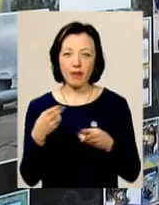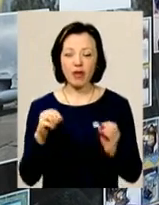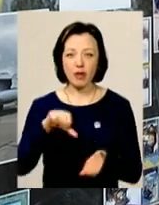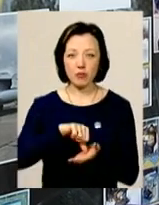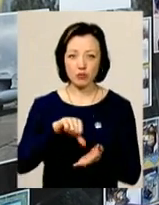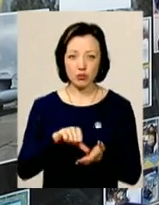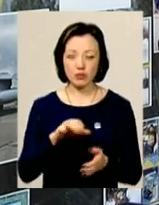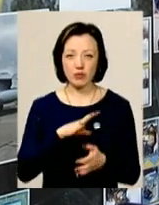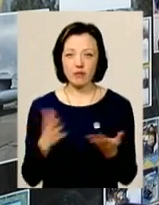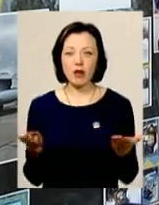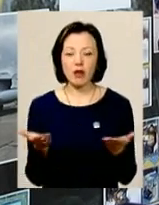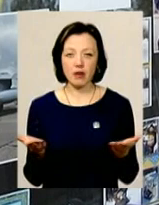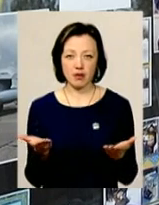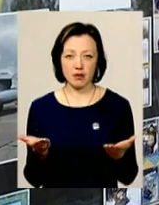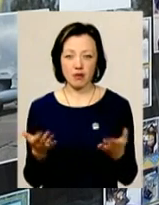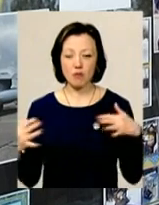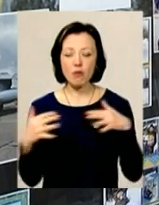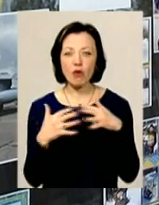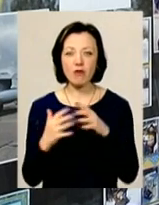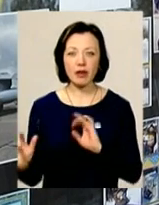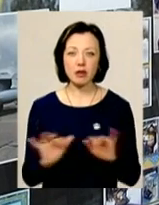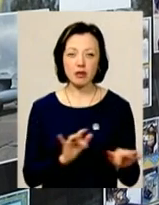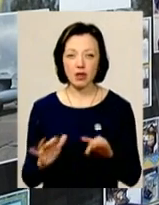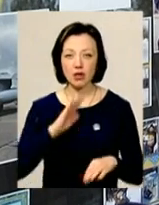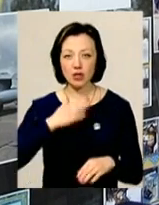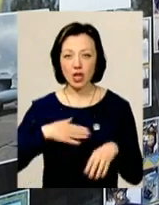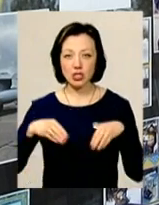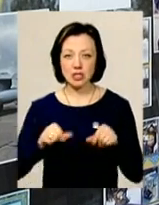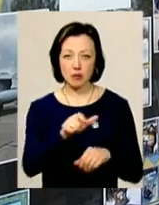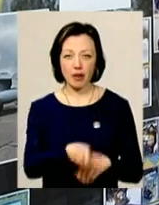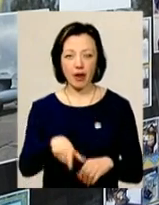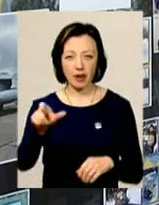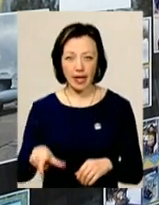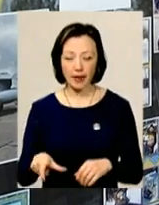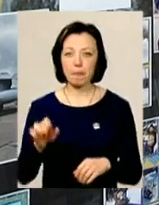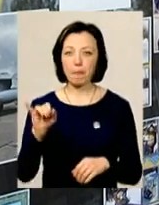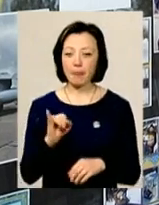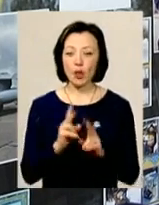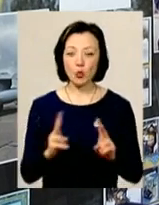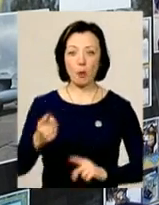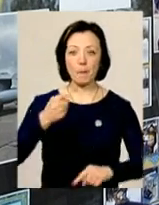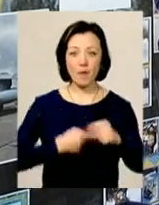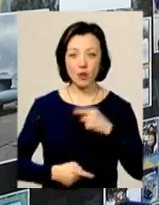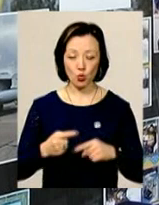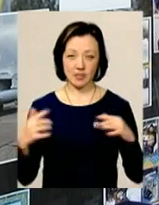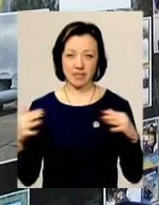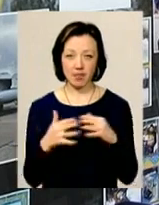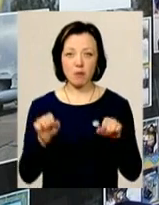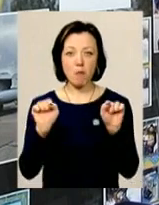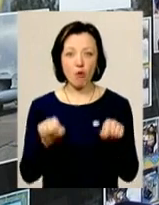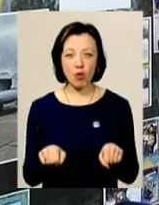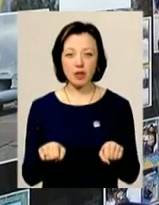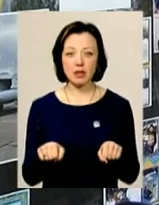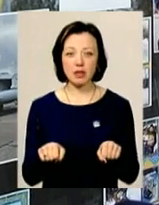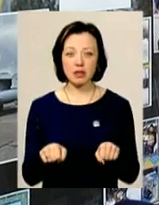участь, в яких бойових діях наші земляки. А ті, хто повернувся з війни, могли б